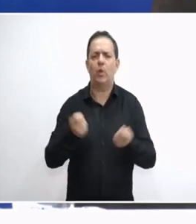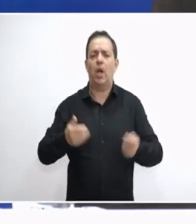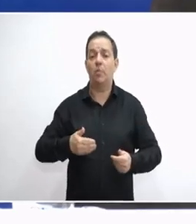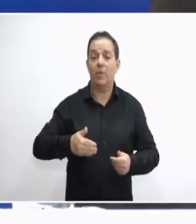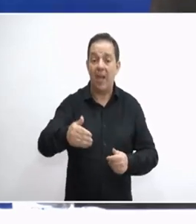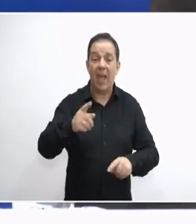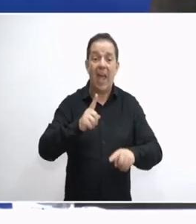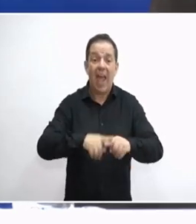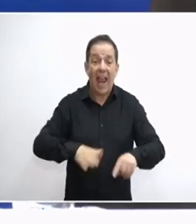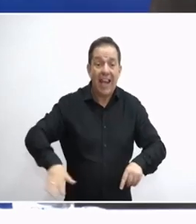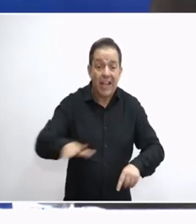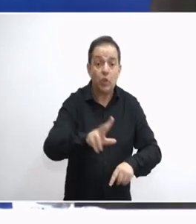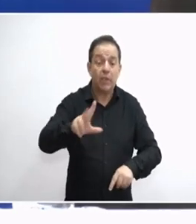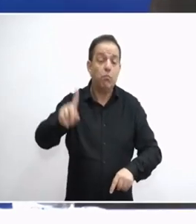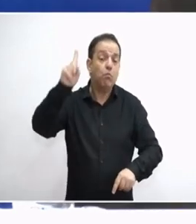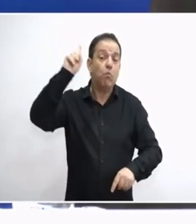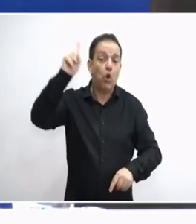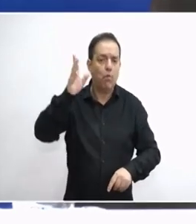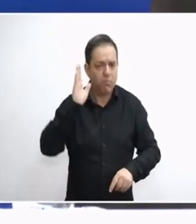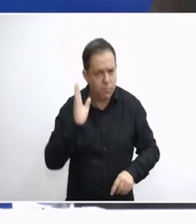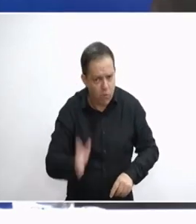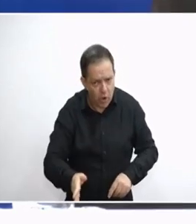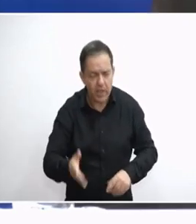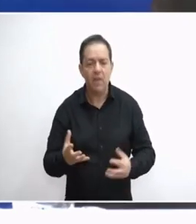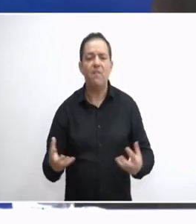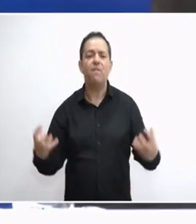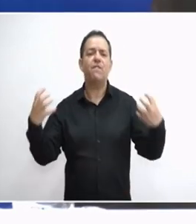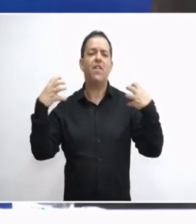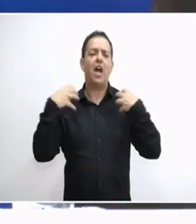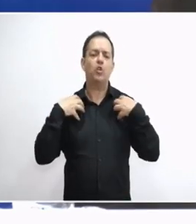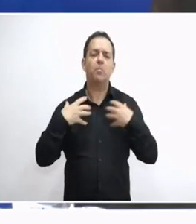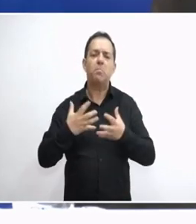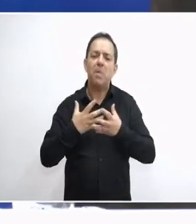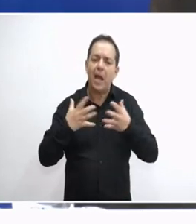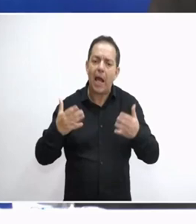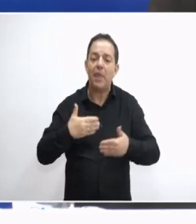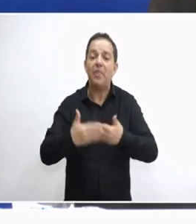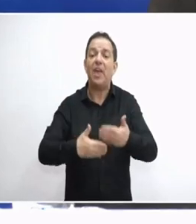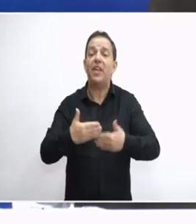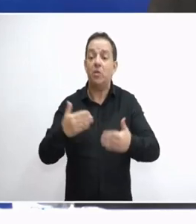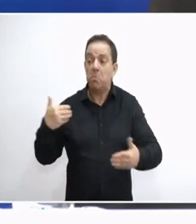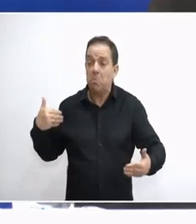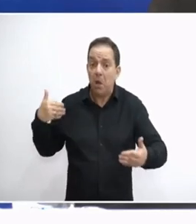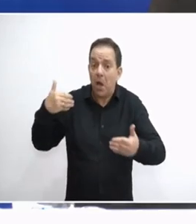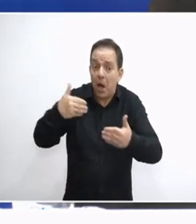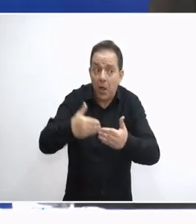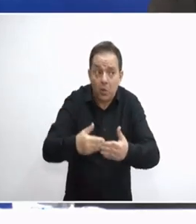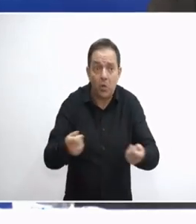η Ελλήνο Συνέλευση. Και μόνο μπορεί να πάρει το βάρος αυτής της μεγάλης διαδικασίας που έως τώρα δεν το έκανε κανένας.